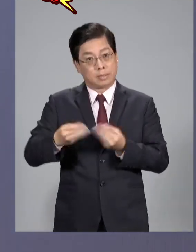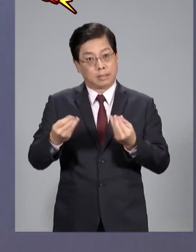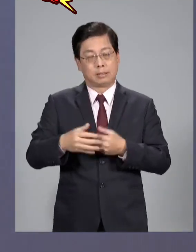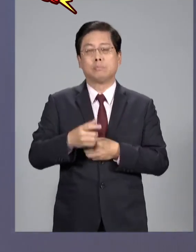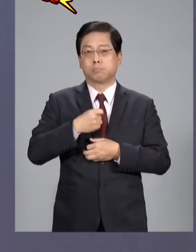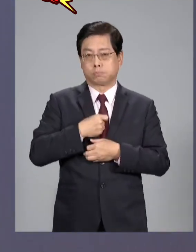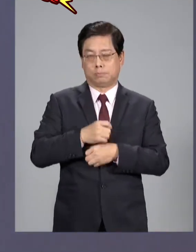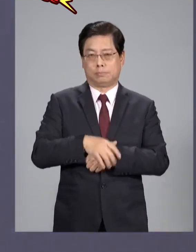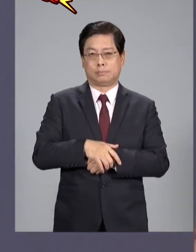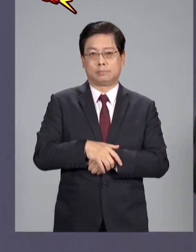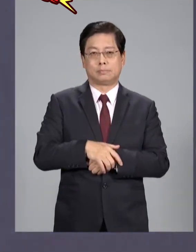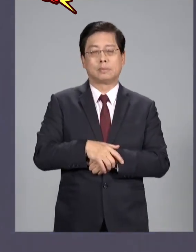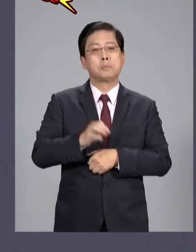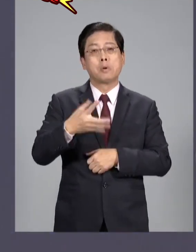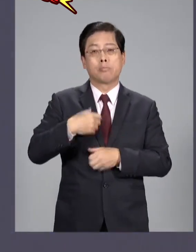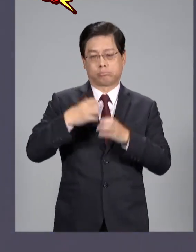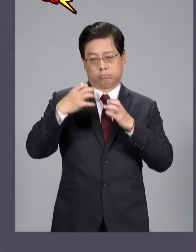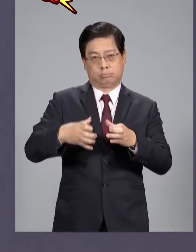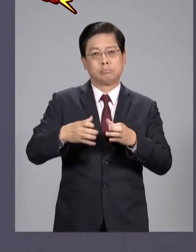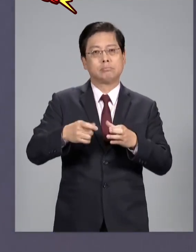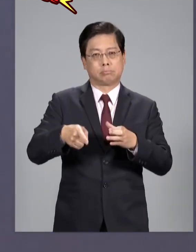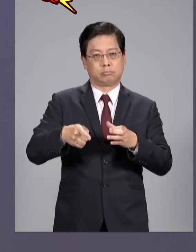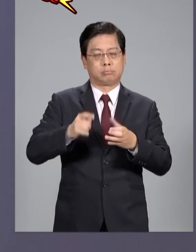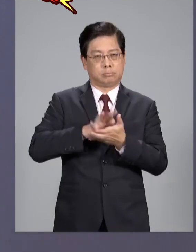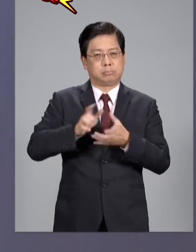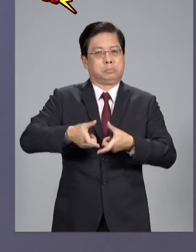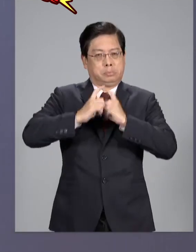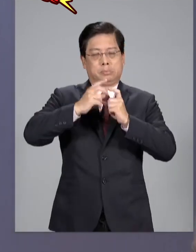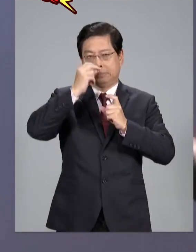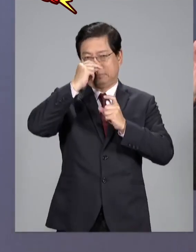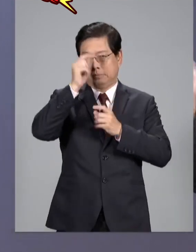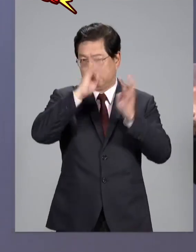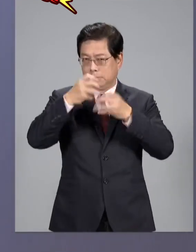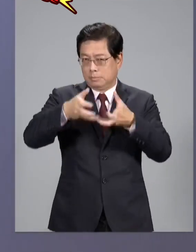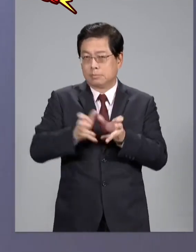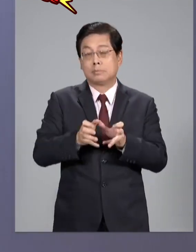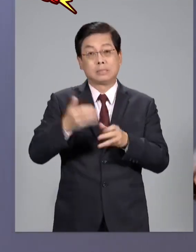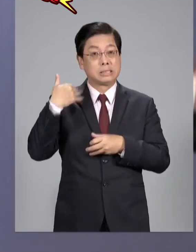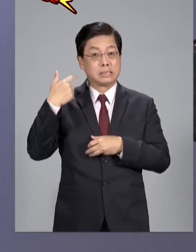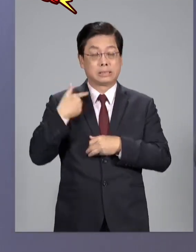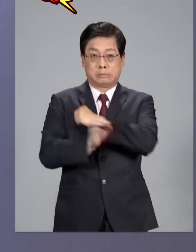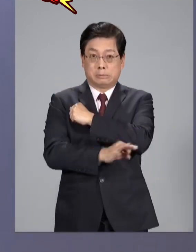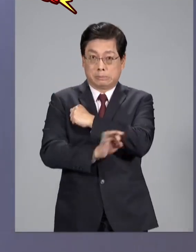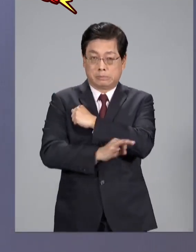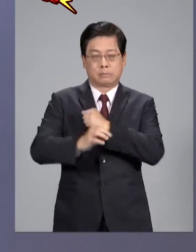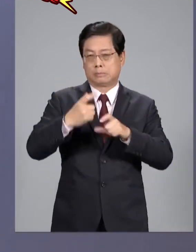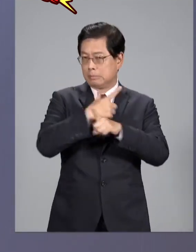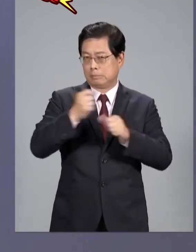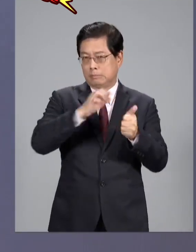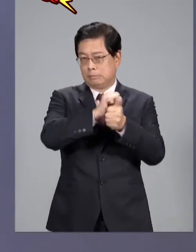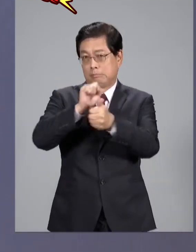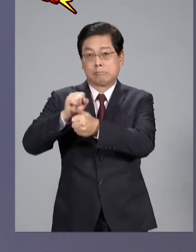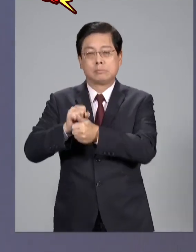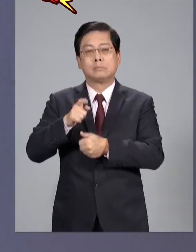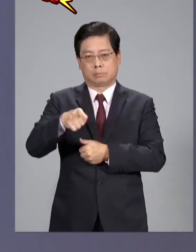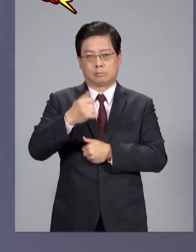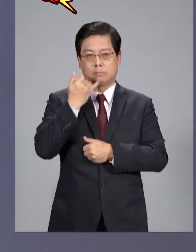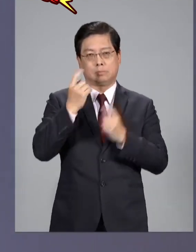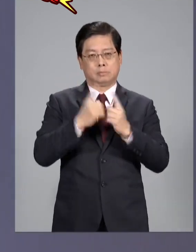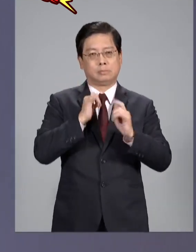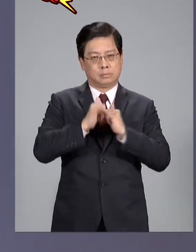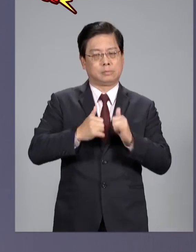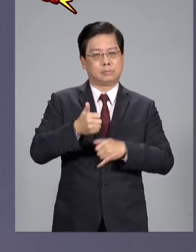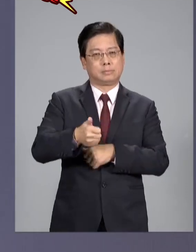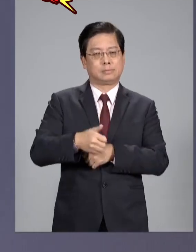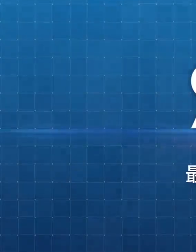當然要徹查嘛所以為什麼要主張這個恢復特徵組就是要把這些貪官污吏通通抓出來這才對得起老